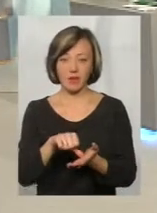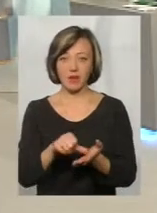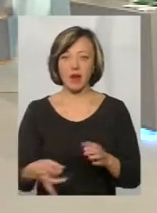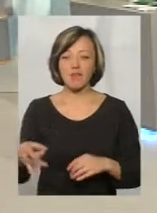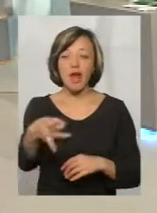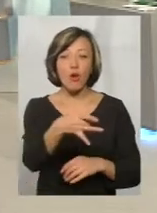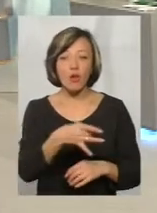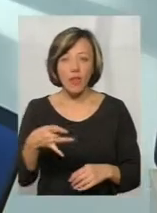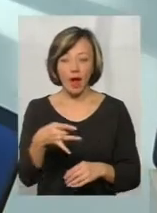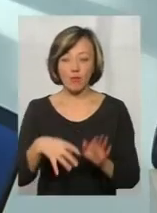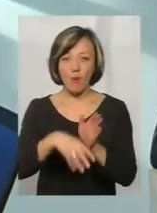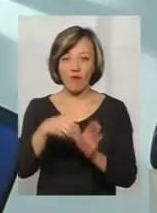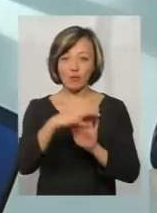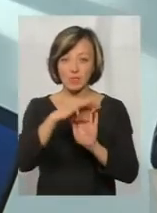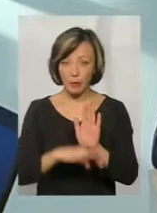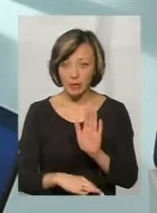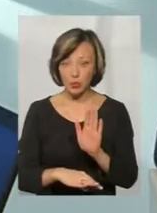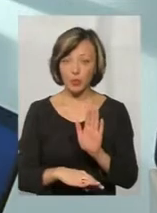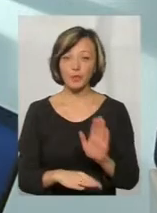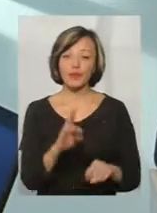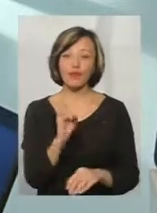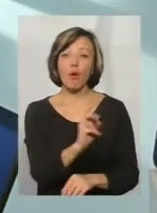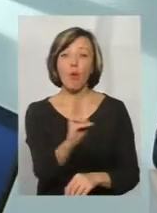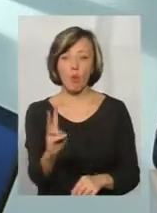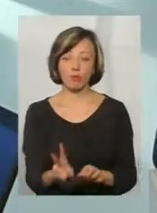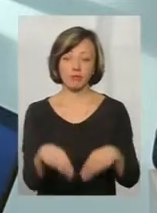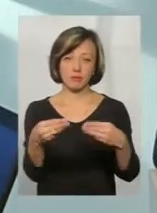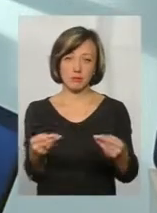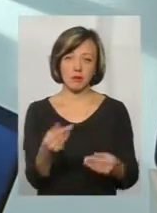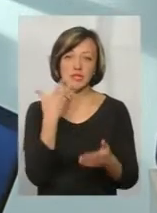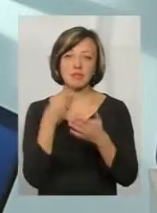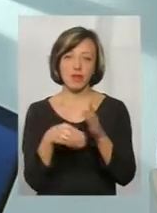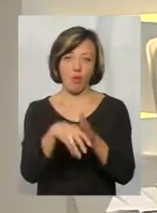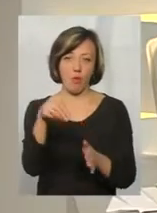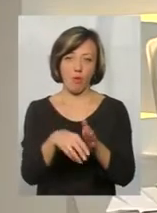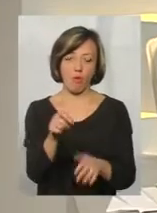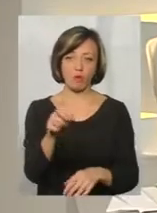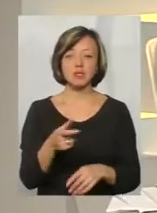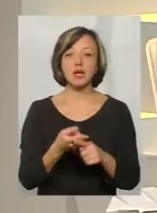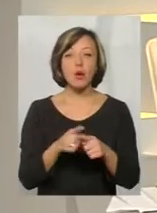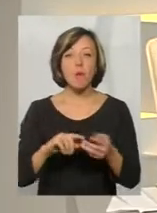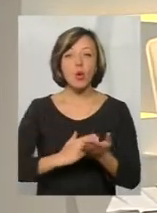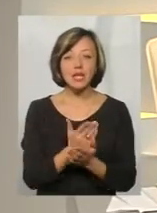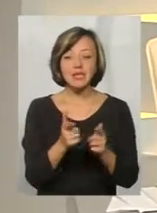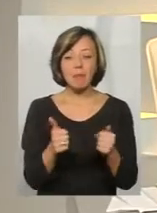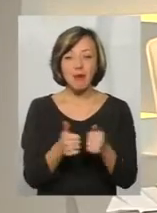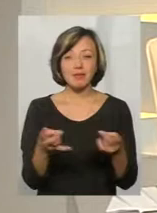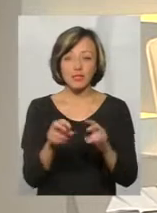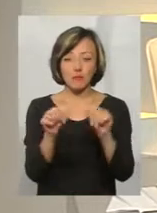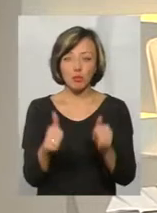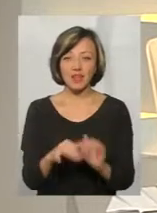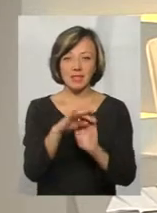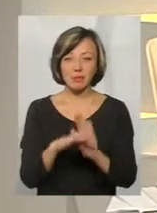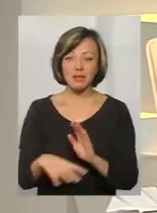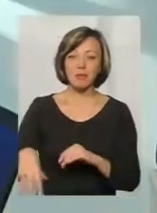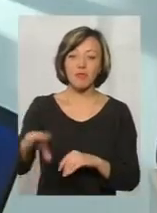регіональному виборчому списку, на якого він хотів би віддати свій голос. Тобто політичні партії потрібно буде сформувати регіональні списки